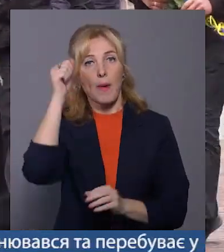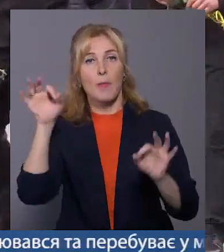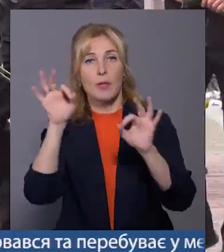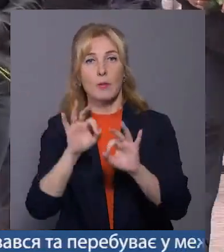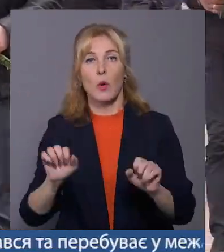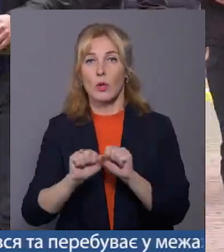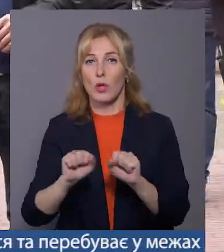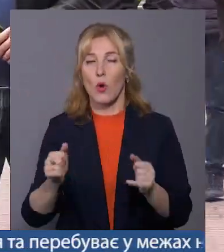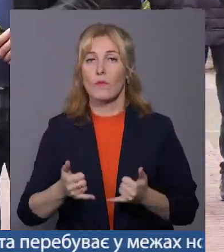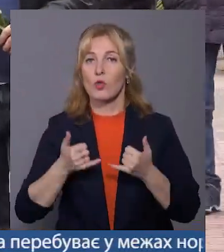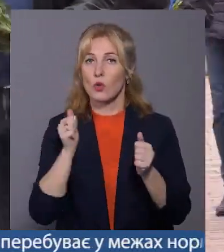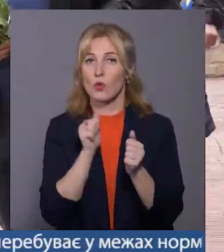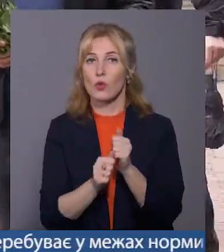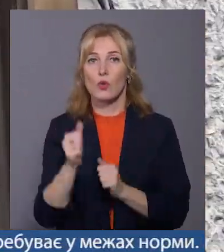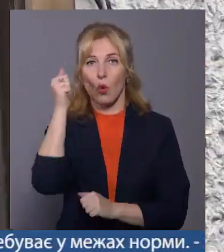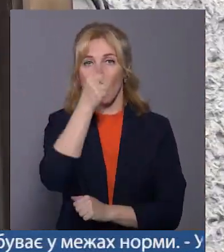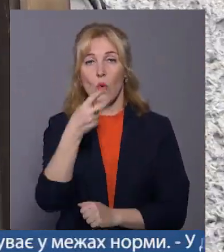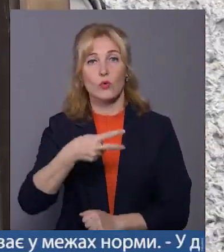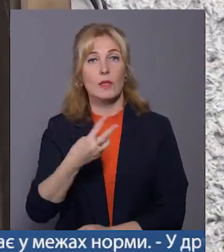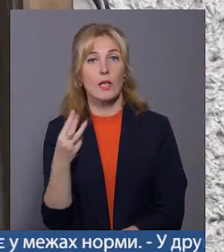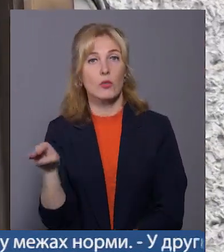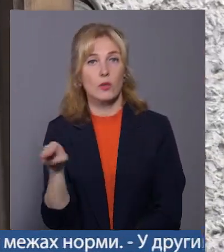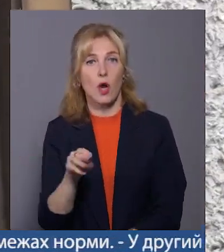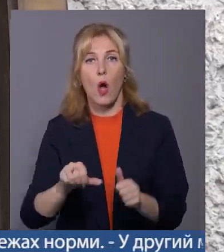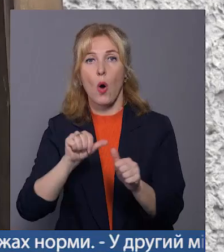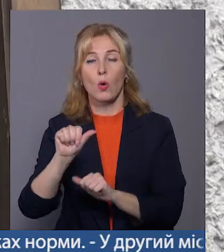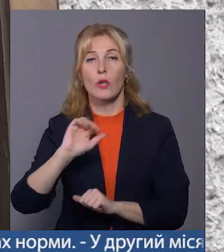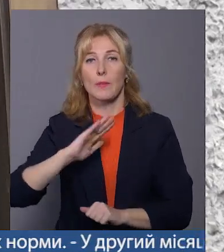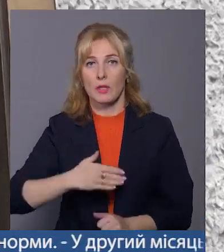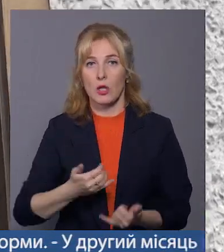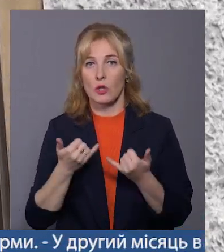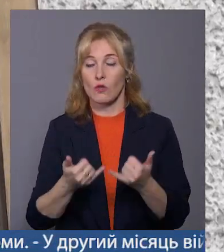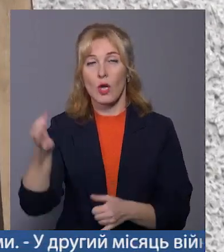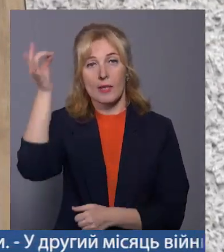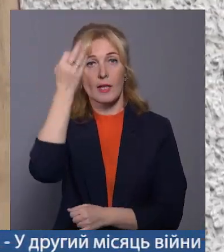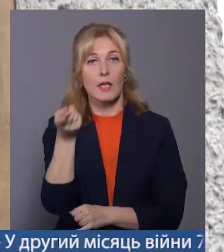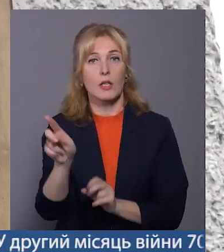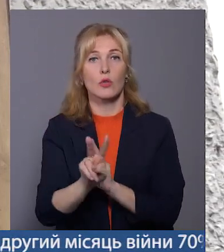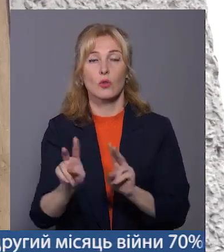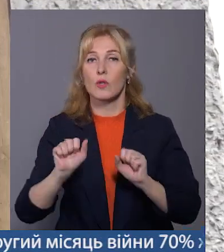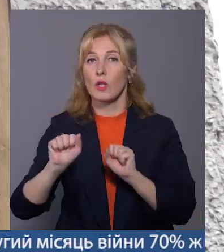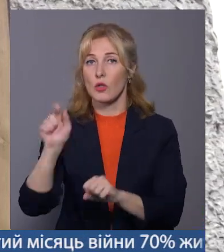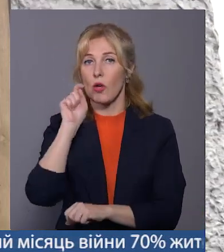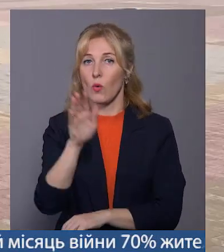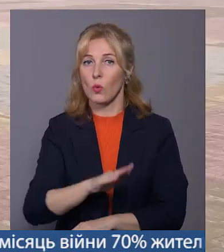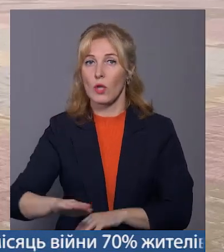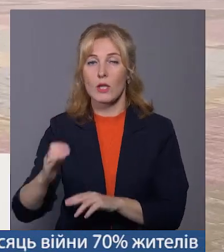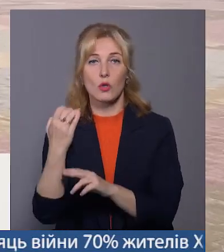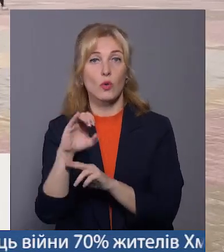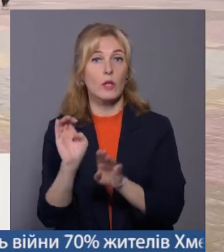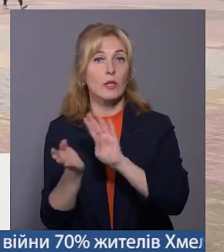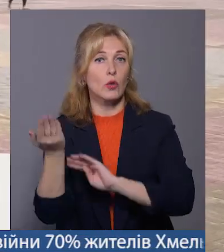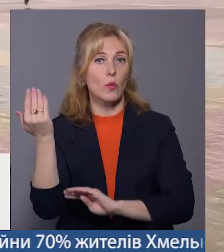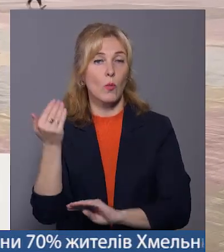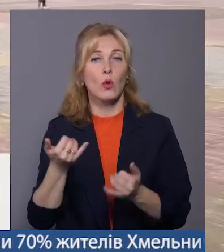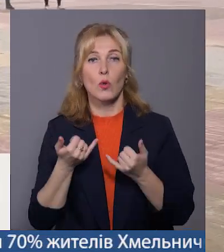вшановують щороку 23 травня. Окрім наших сучасників, згадали і тих, хто захищав Україну століття тому. Сьогодні ми